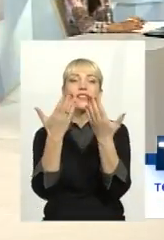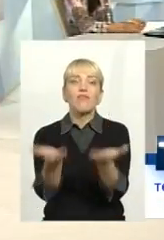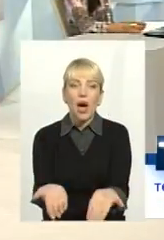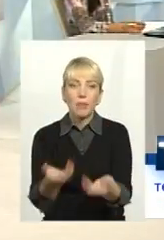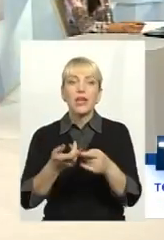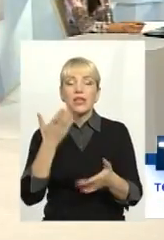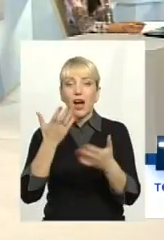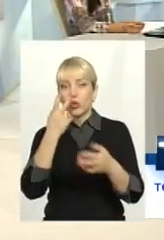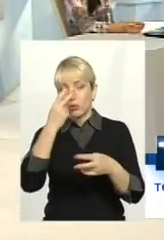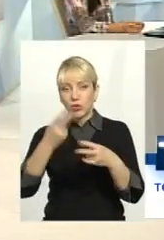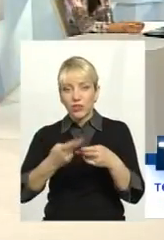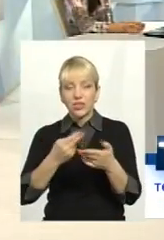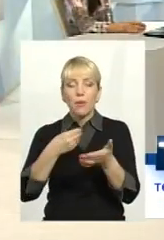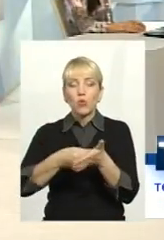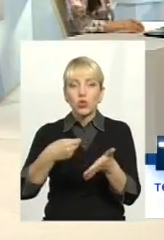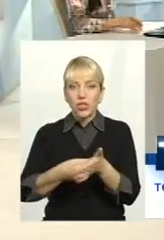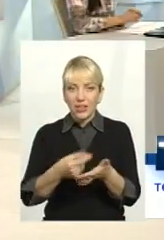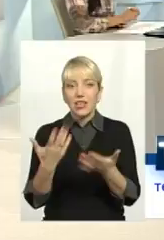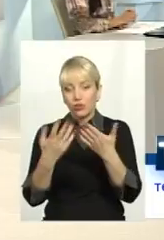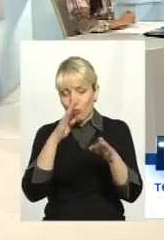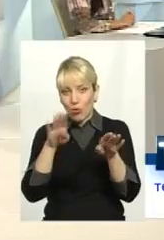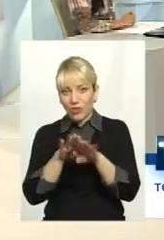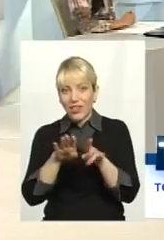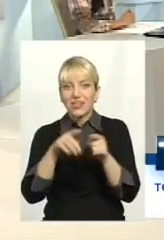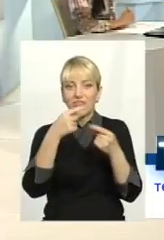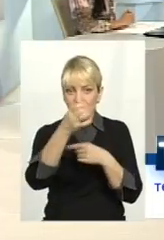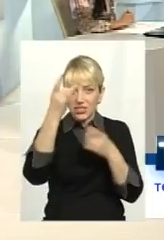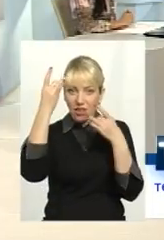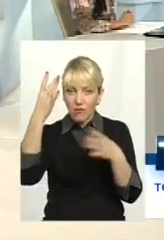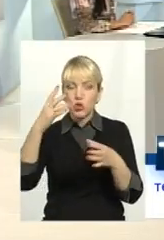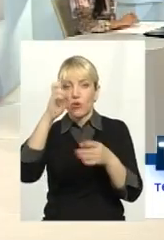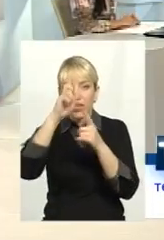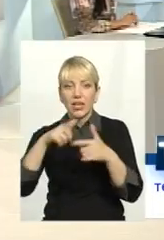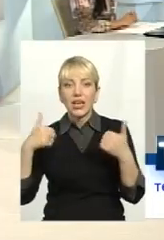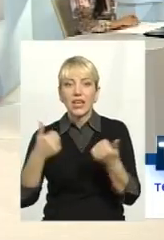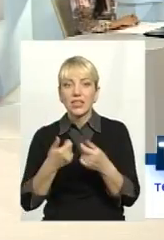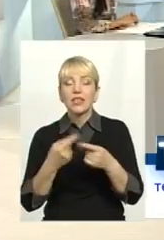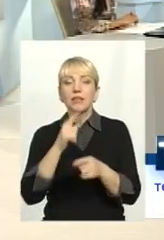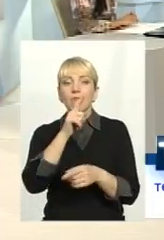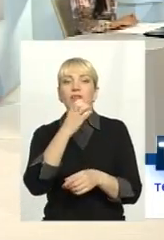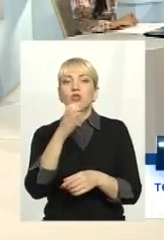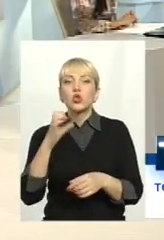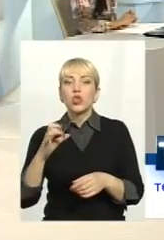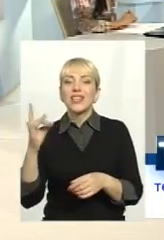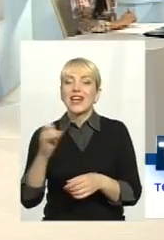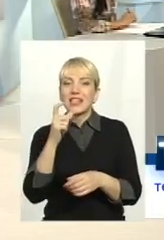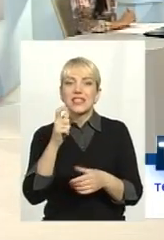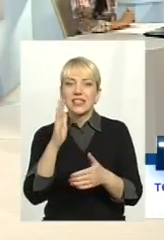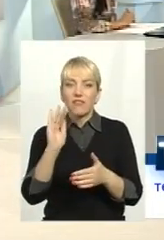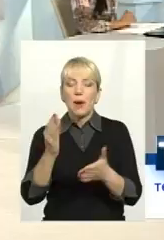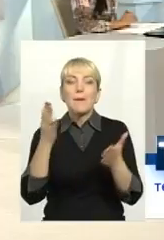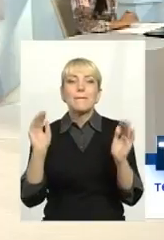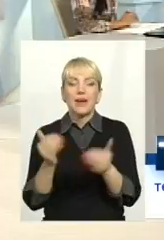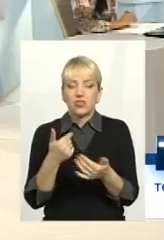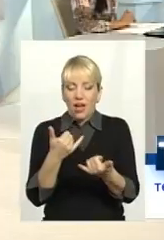порівняти з бюджетом будь-якої цивільної, вибачте, цивілізованих країни, він там в сотні разів, в тисячі разів менший. Але для нас з вами це